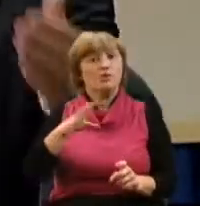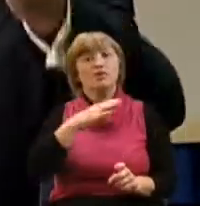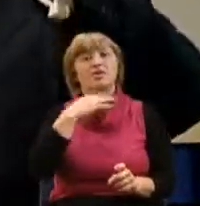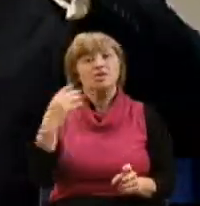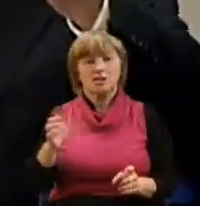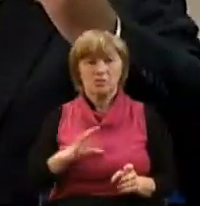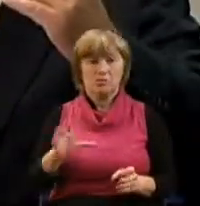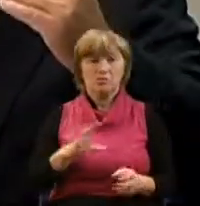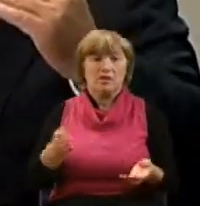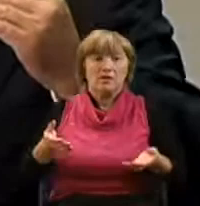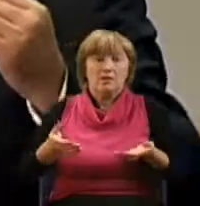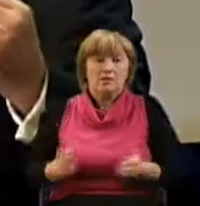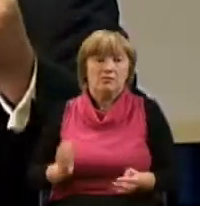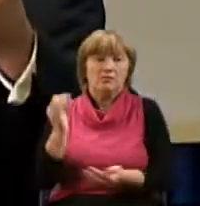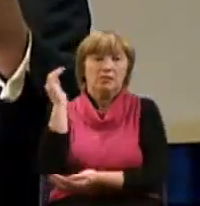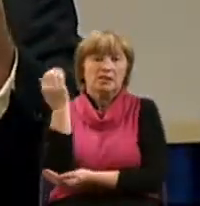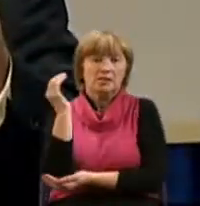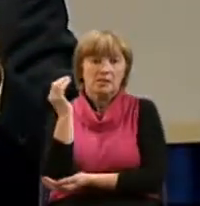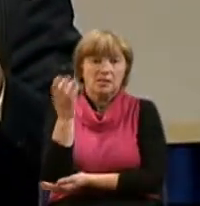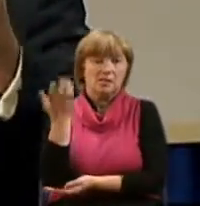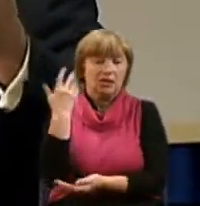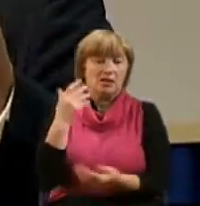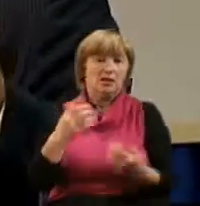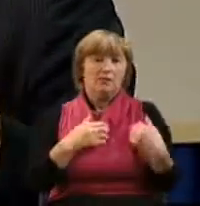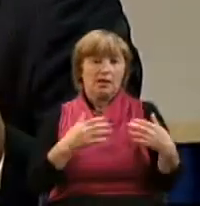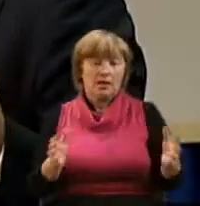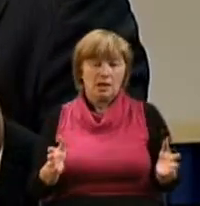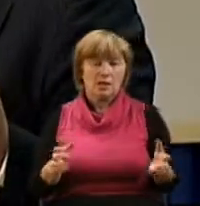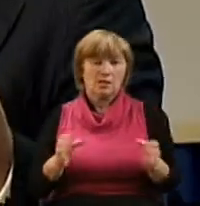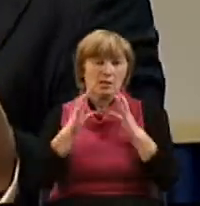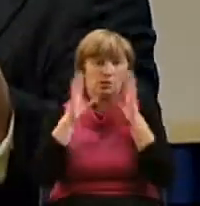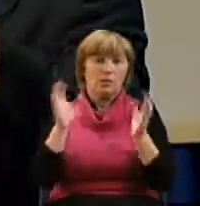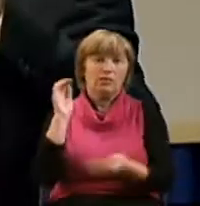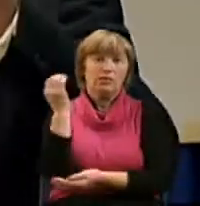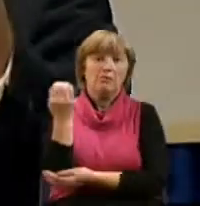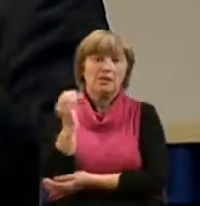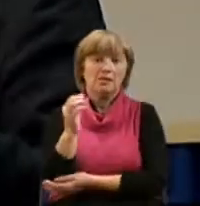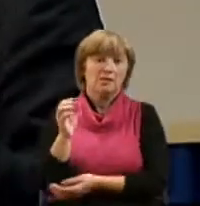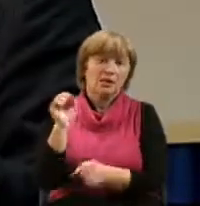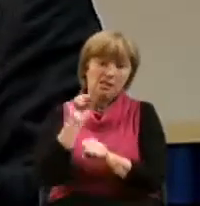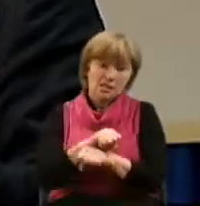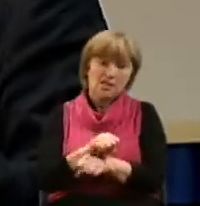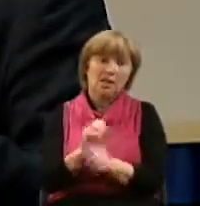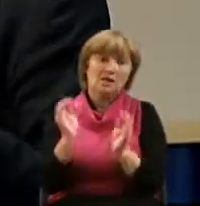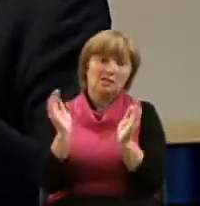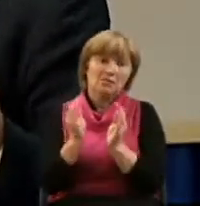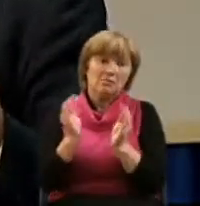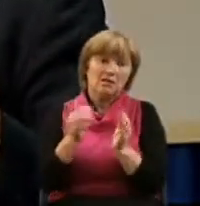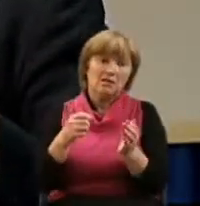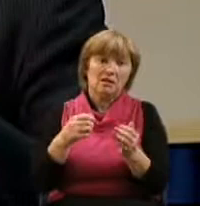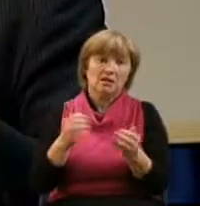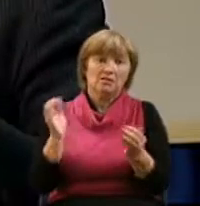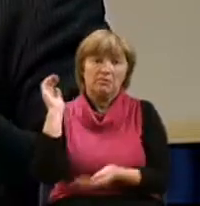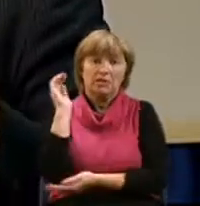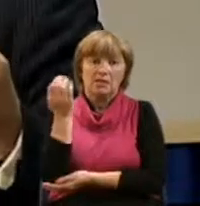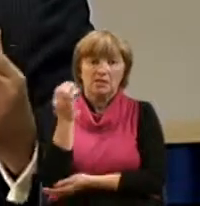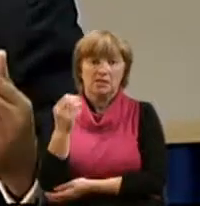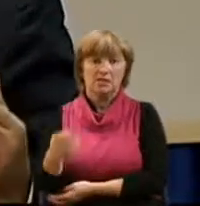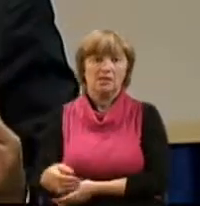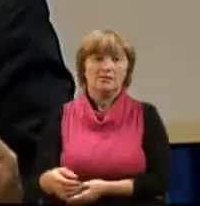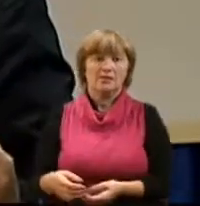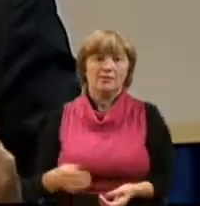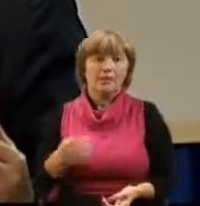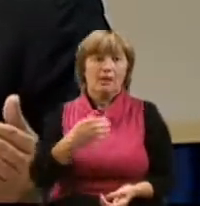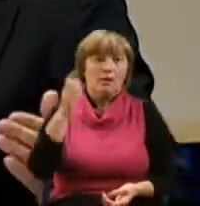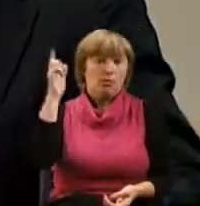став младенцами, когда мы обратились к Господу, духовными младенцами, так и оставались этими младенцами. Божья